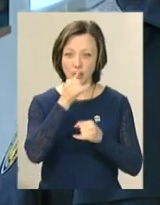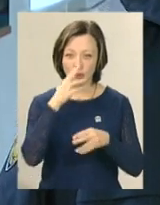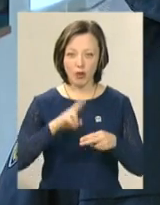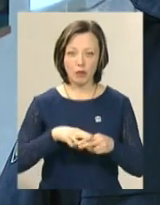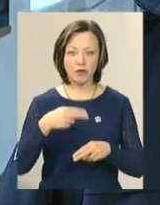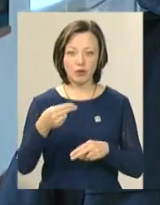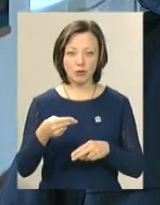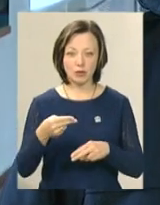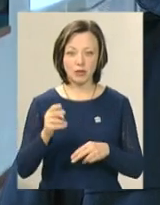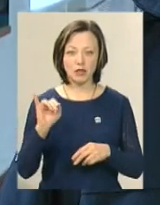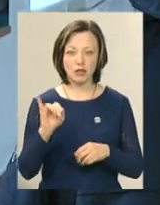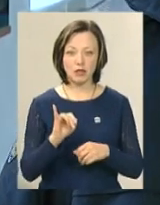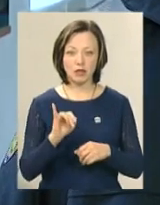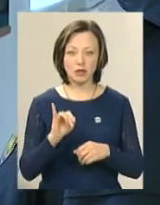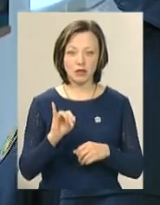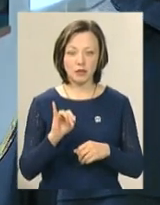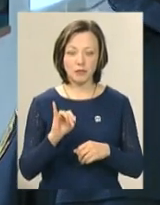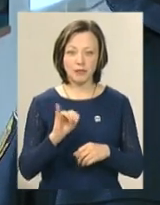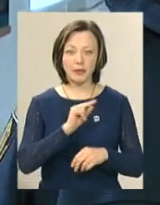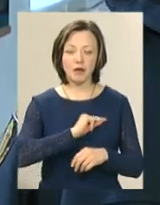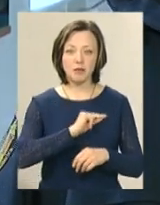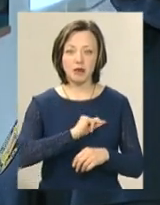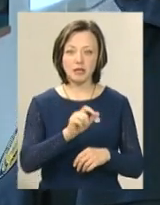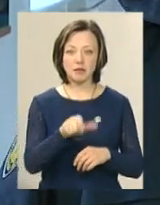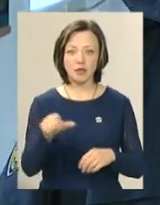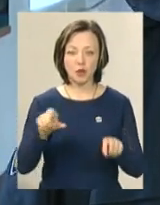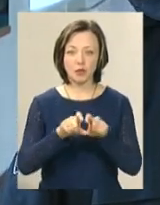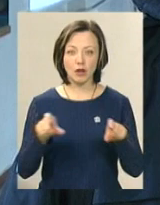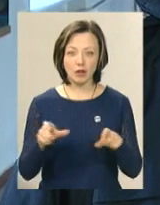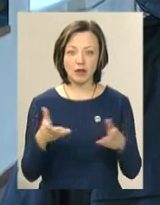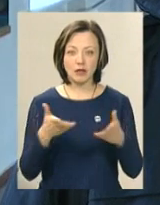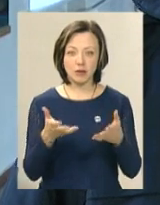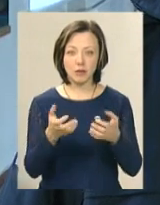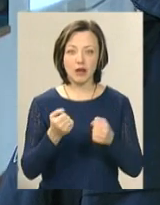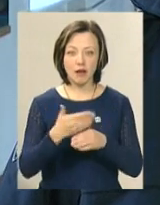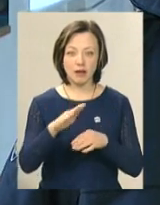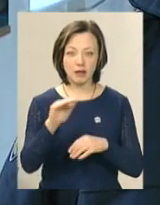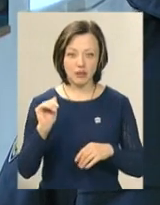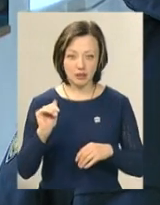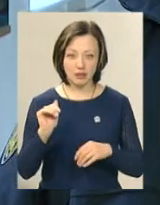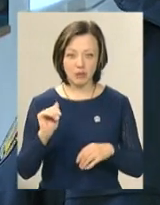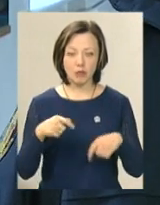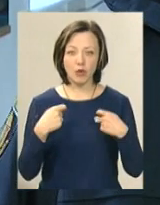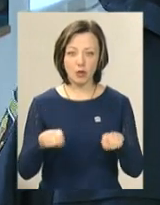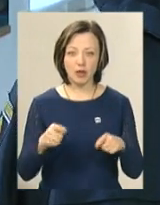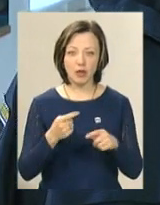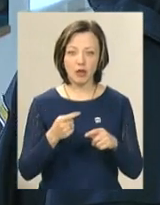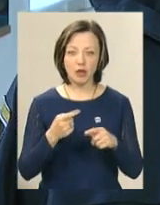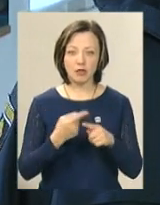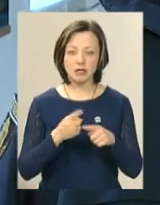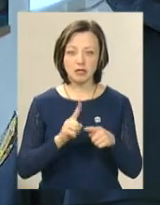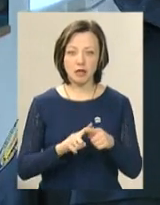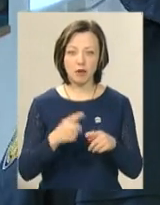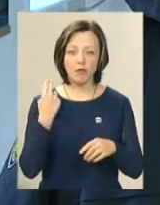повернути і працівники установи, в якої вона брала кредит, продали цей борг